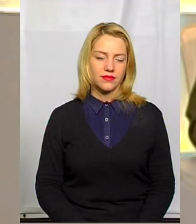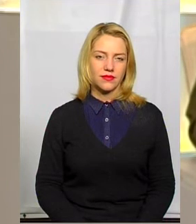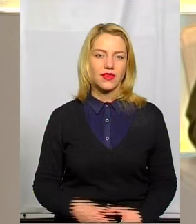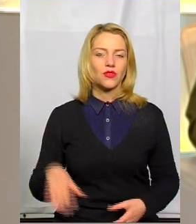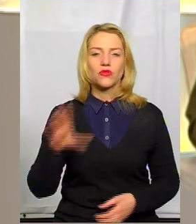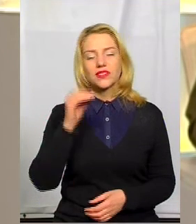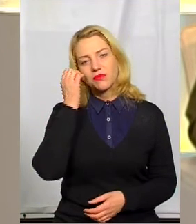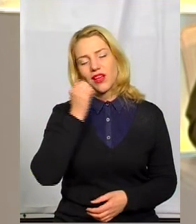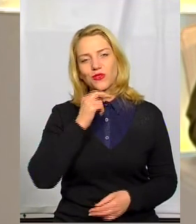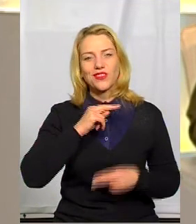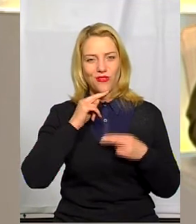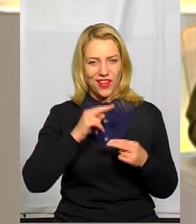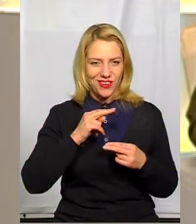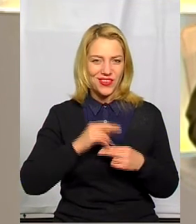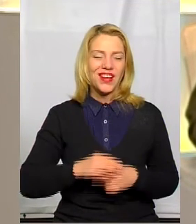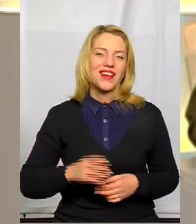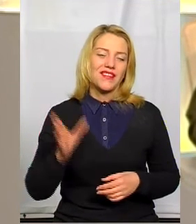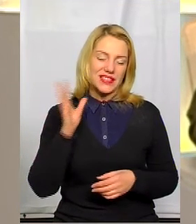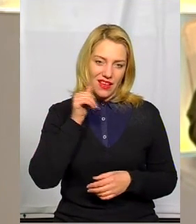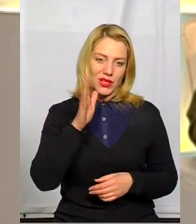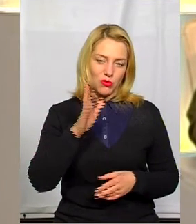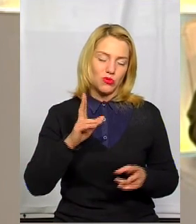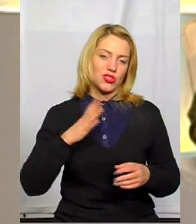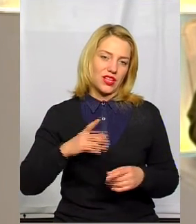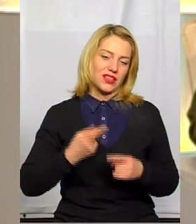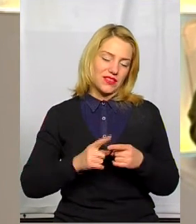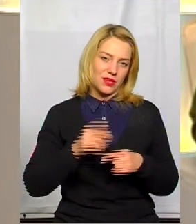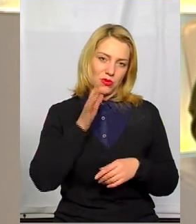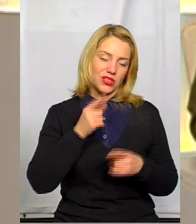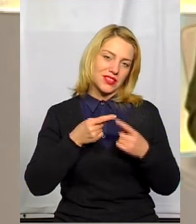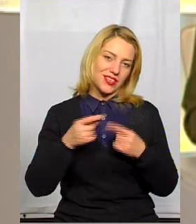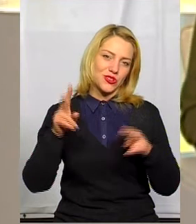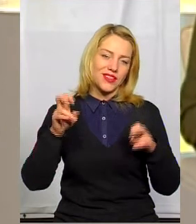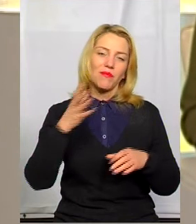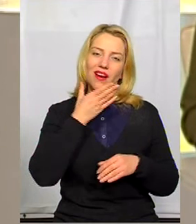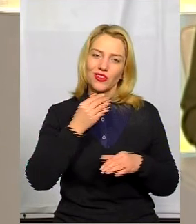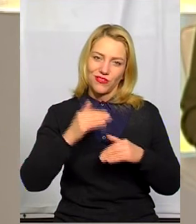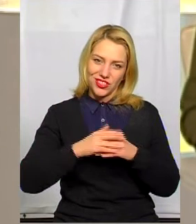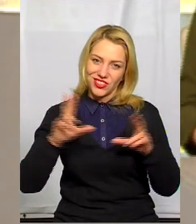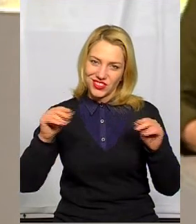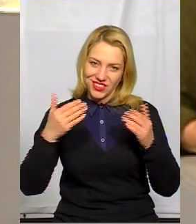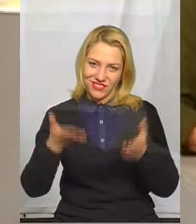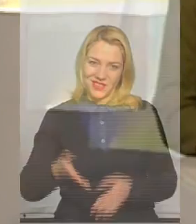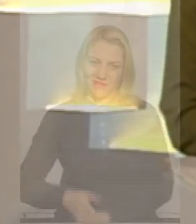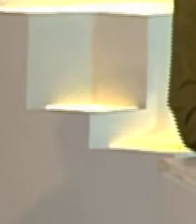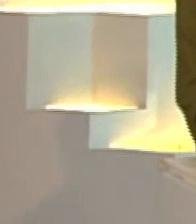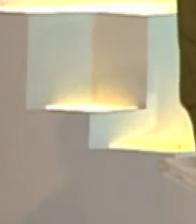Всім дякую за увагу. Завтра чекатимемо вас у цій же порі вже з іншою темою. Гарного вечора, нехай щастить!